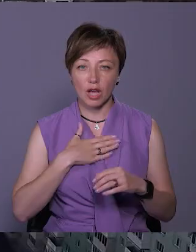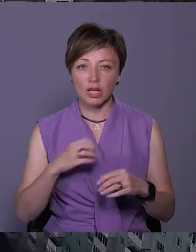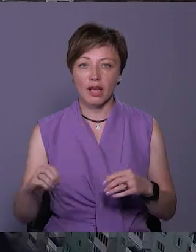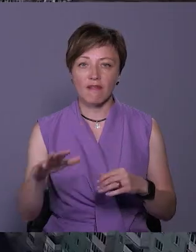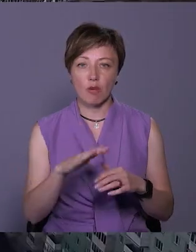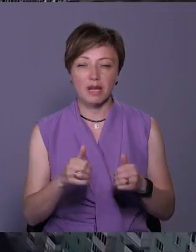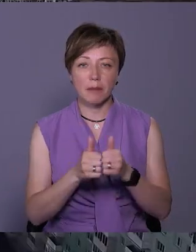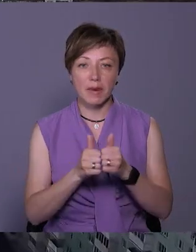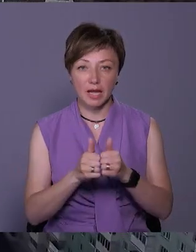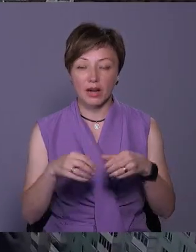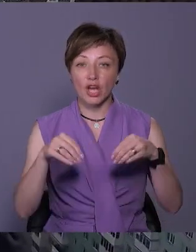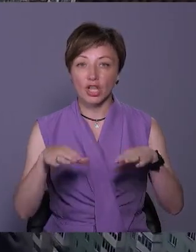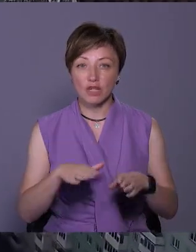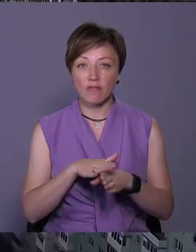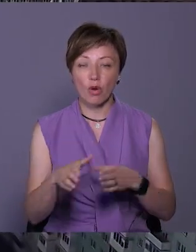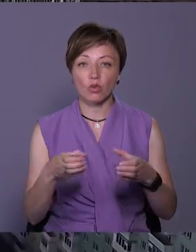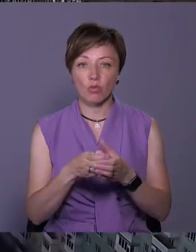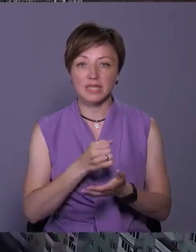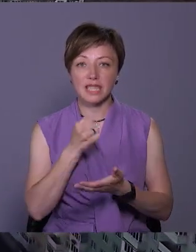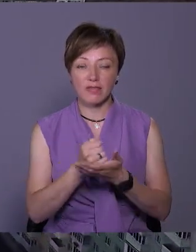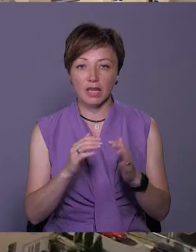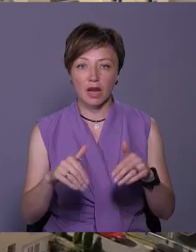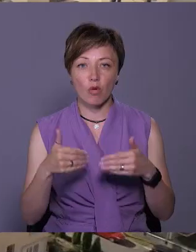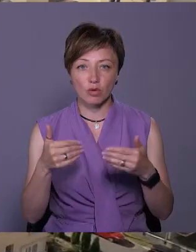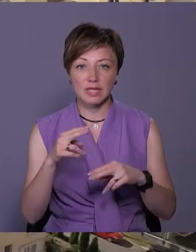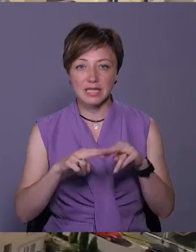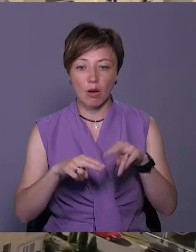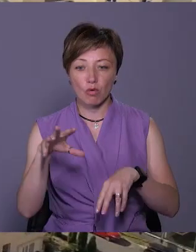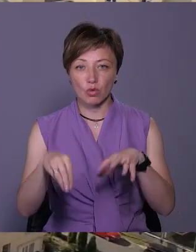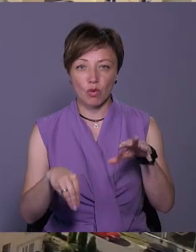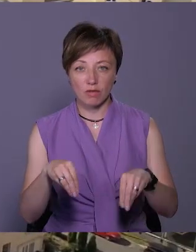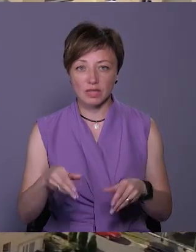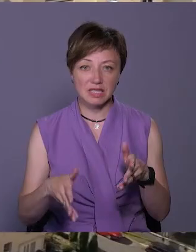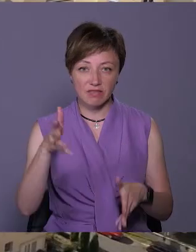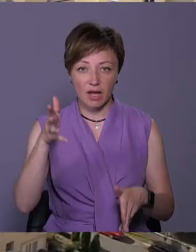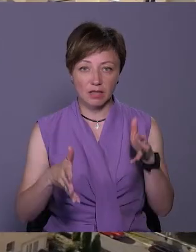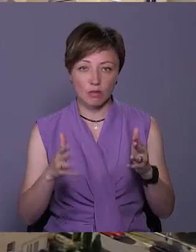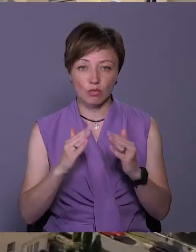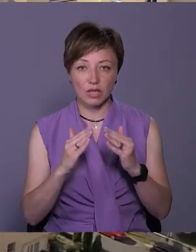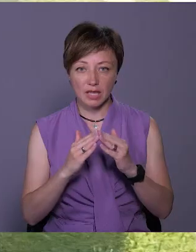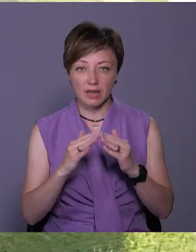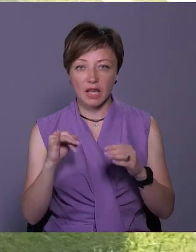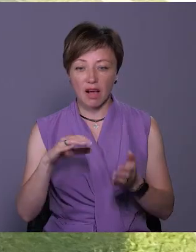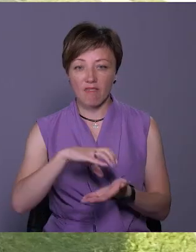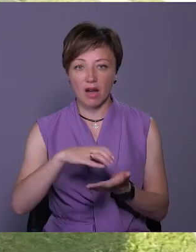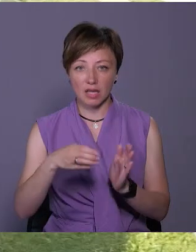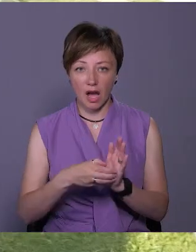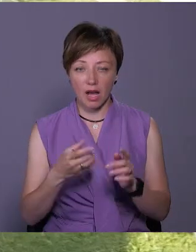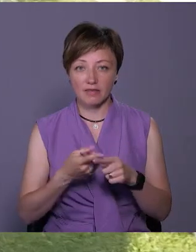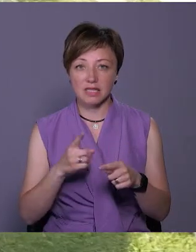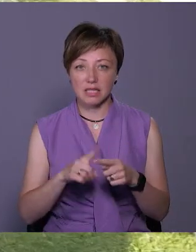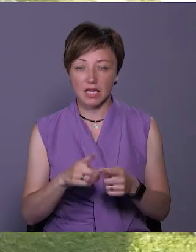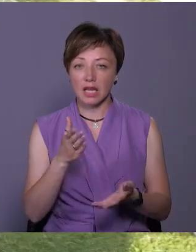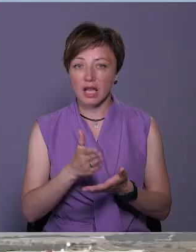партнерів. Рішенням виконкому затвердили рекомендації забудовникам щодо зведення житлових будинків та кварталів. Це, до прикладу,